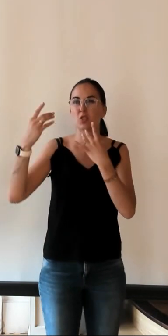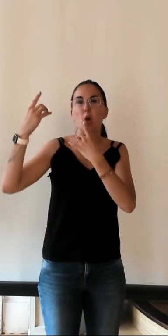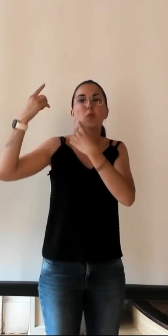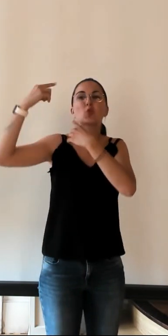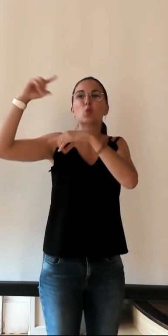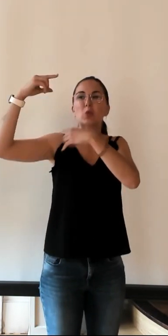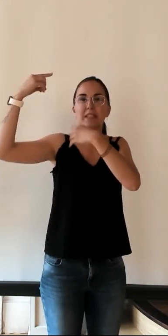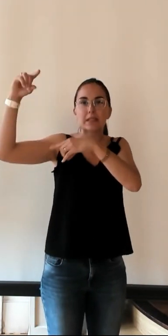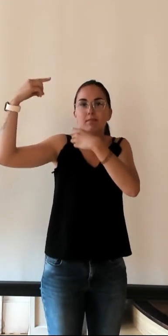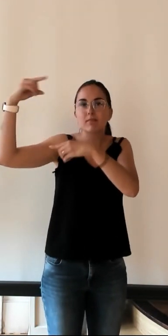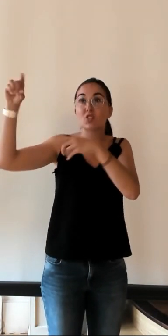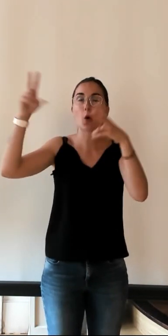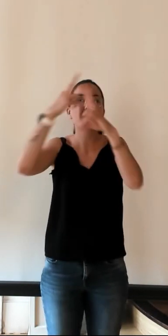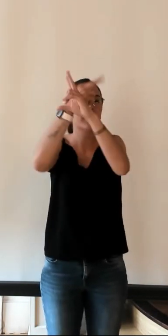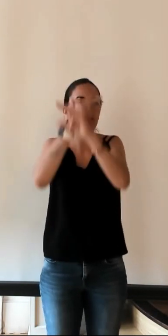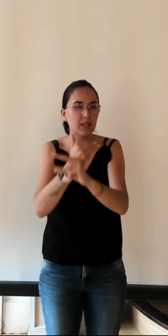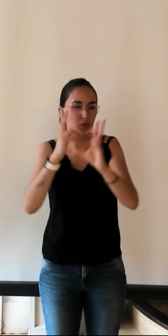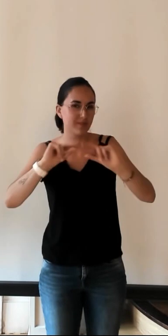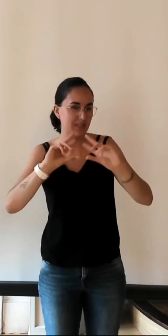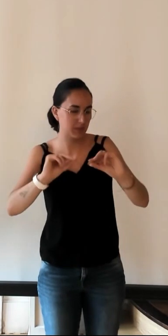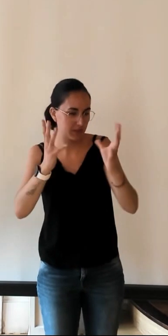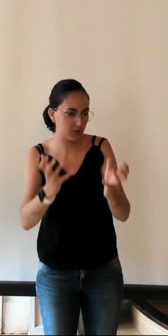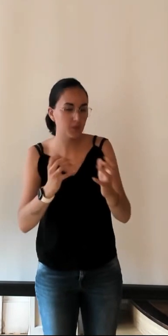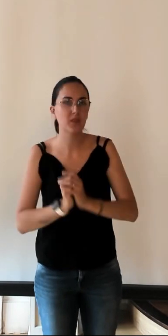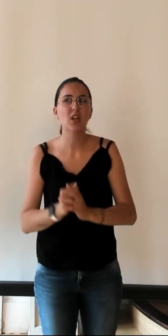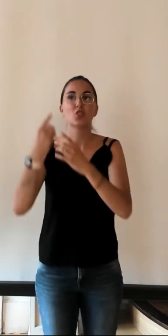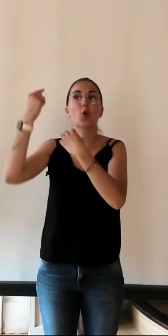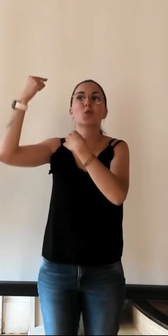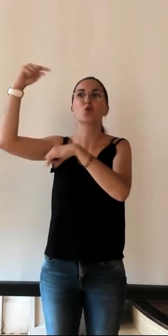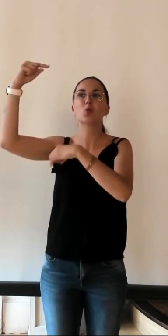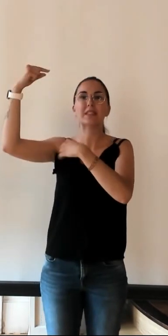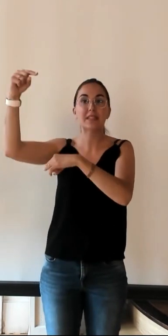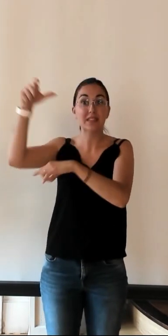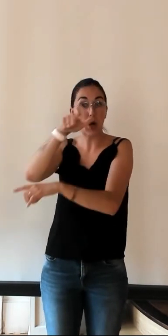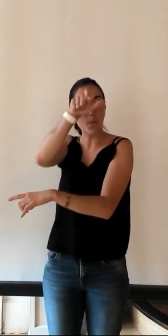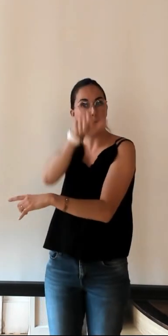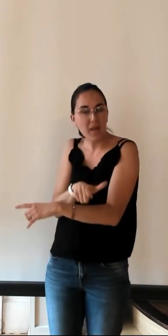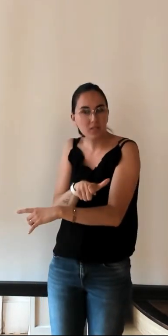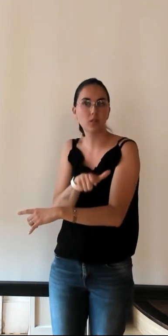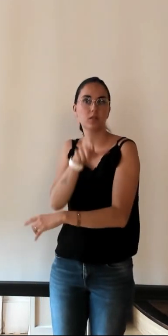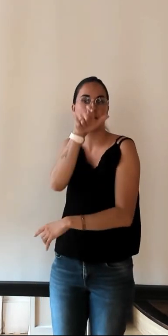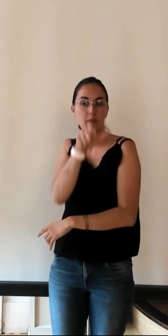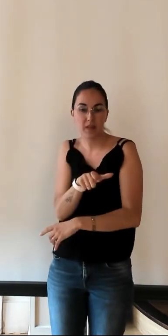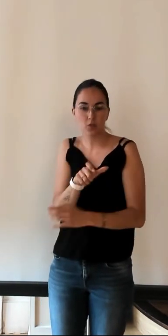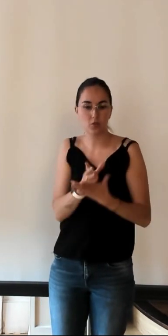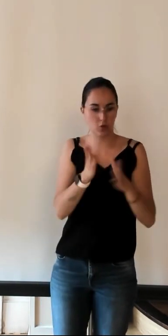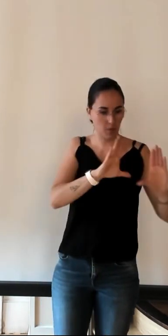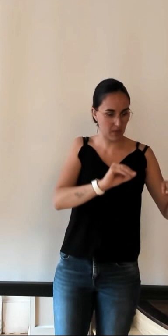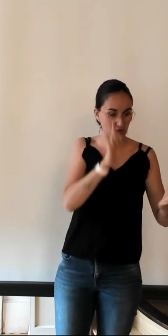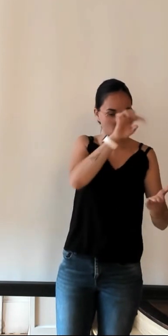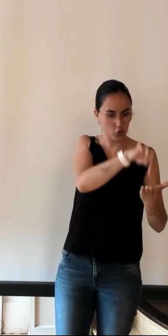parce que le touriste est une personne qui se déplace entre deux emplacements